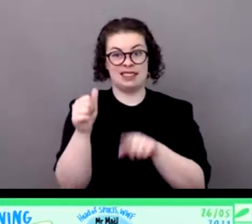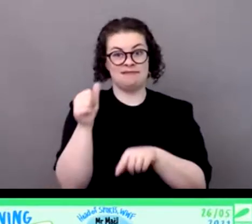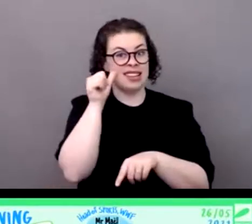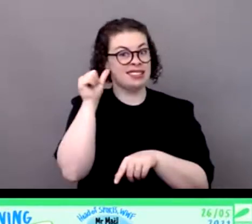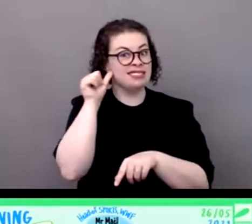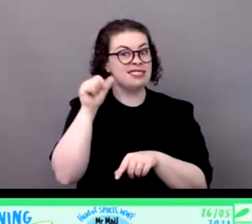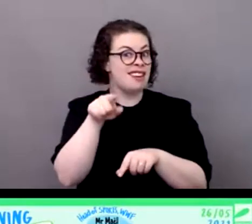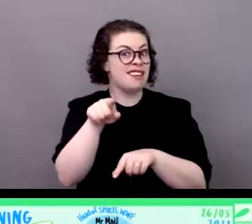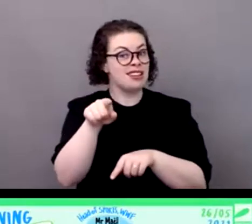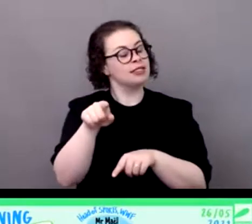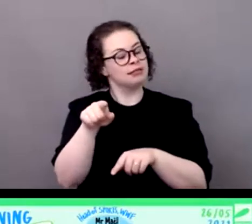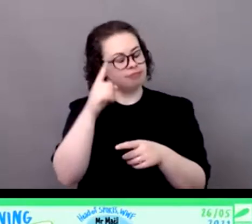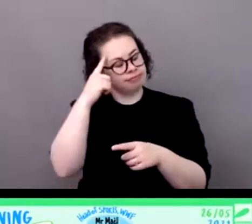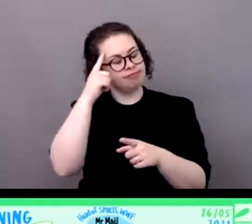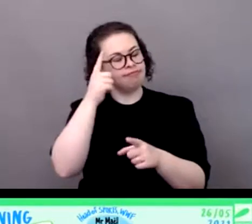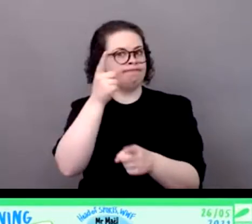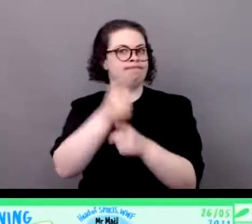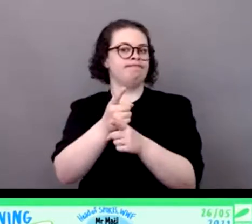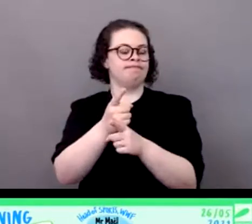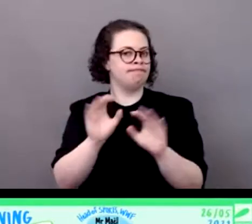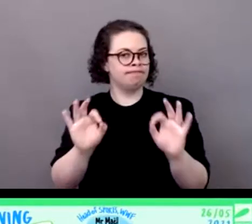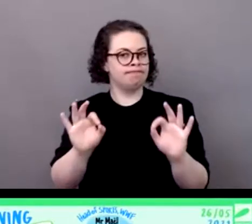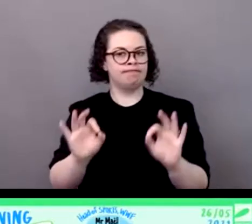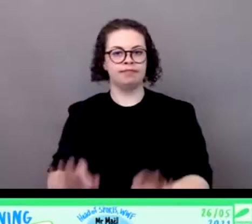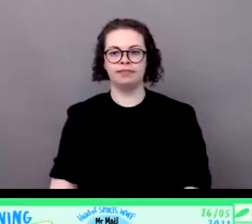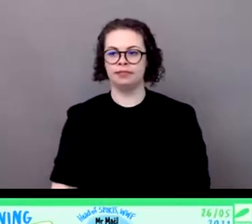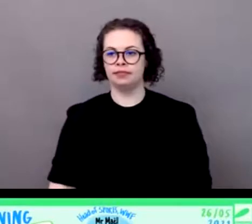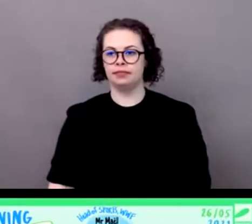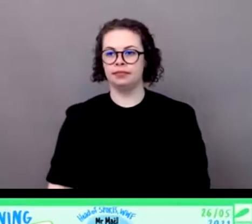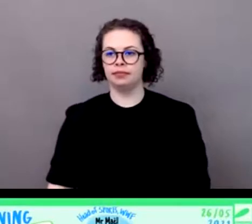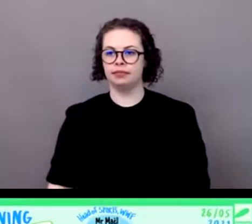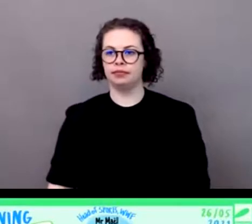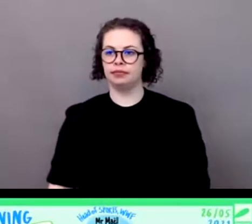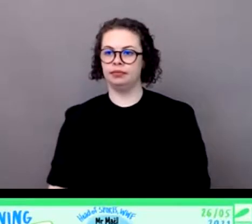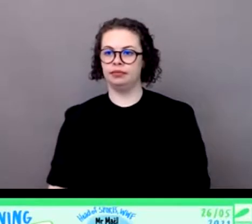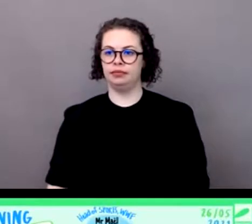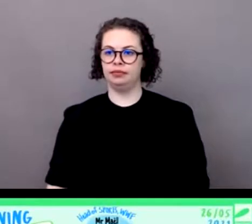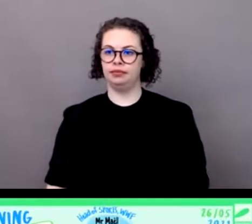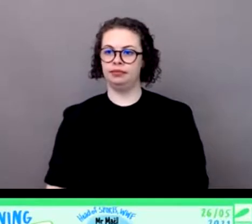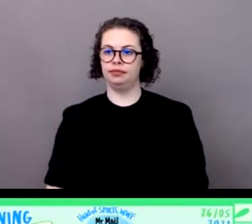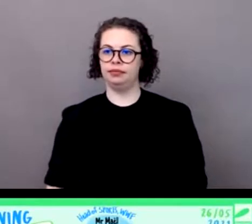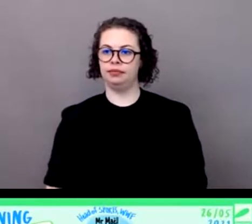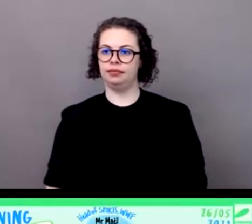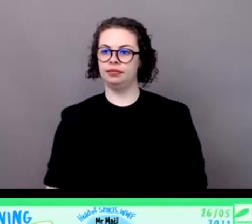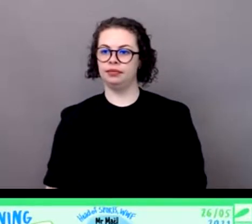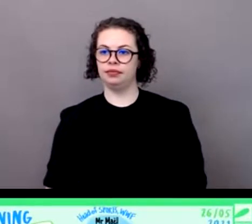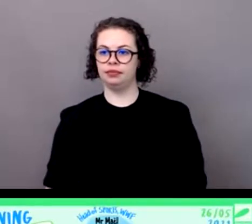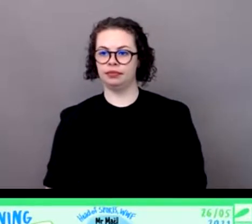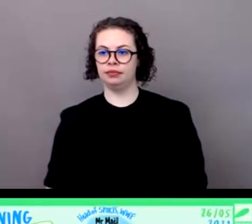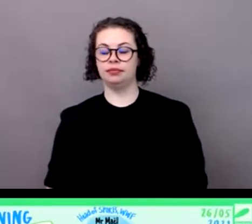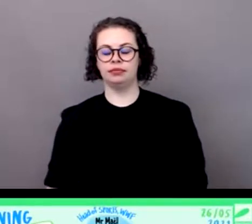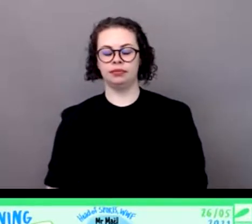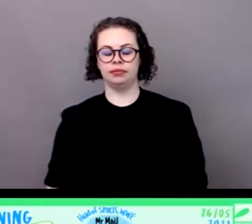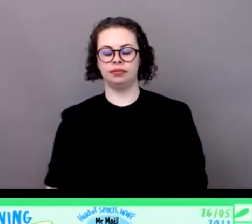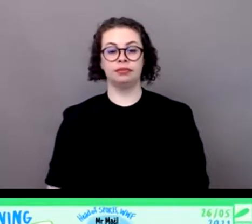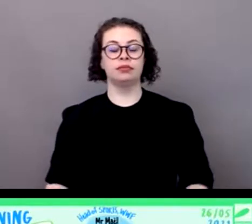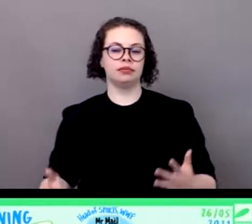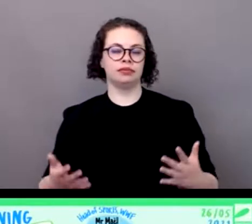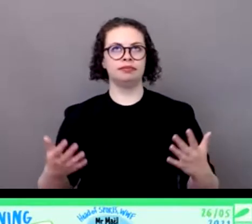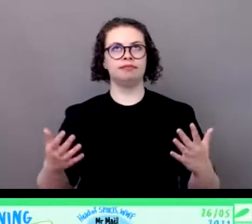organisation un peu de manière globale c à qu'en fait il faut penser à mon sens qu'elle qu